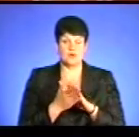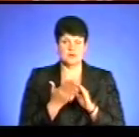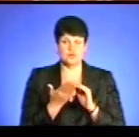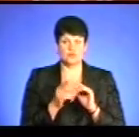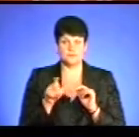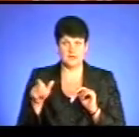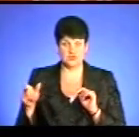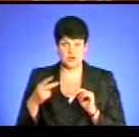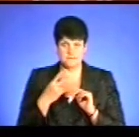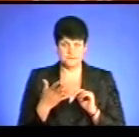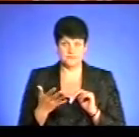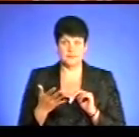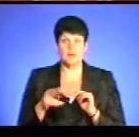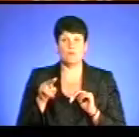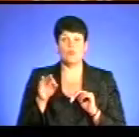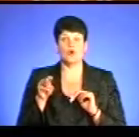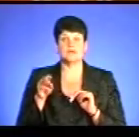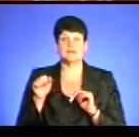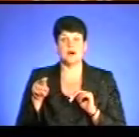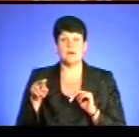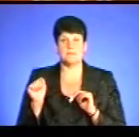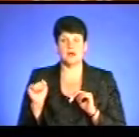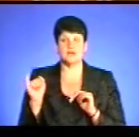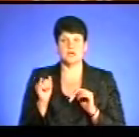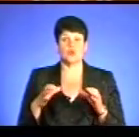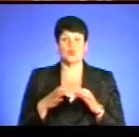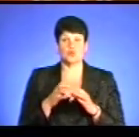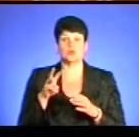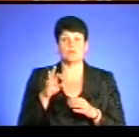потапа і гурт моз'ї.